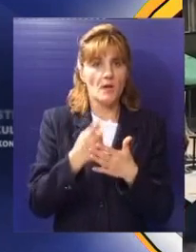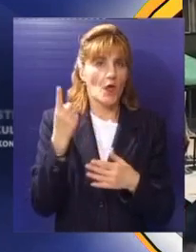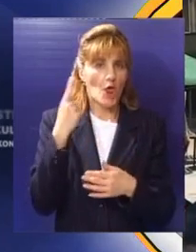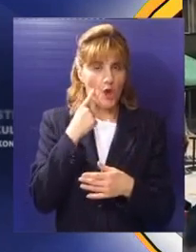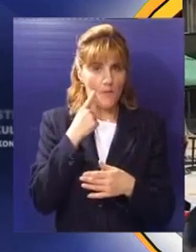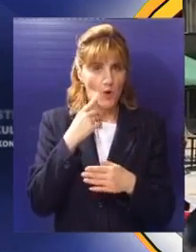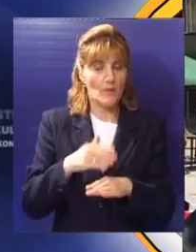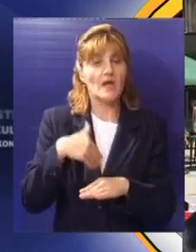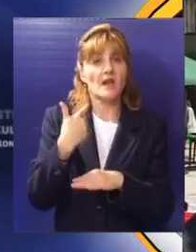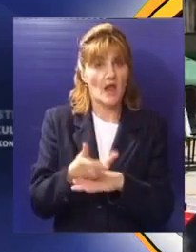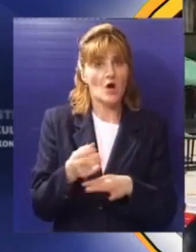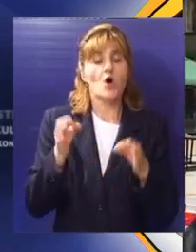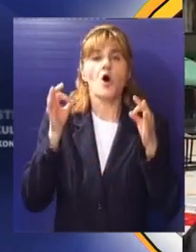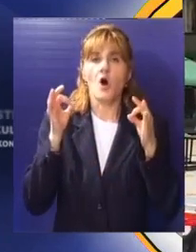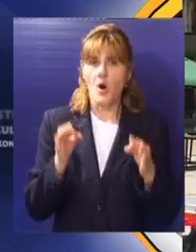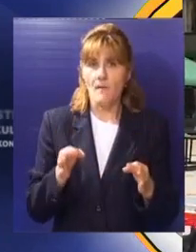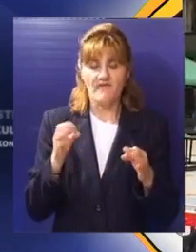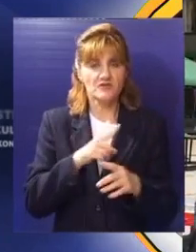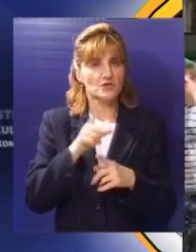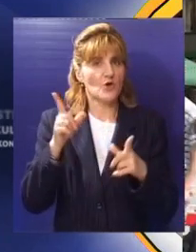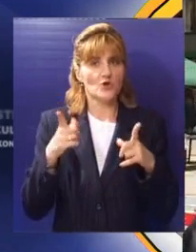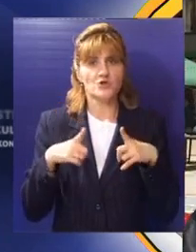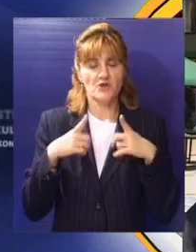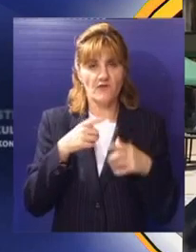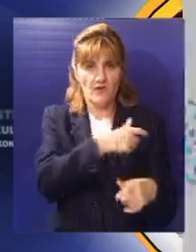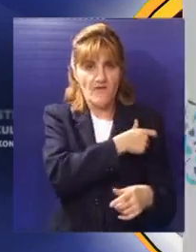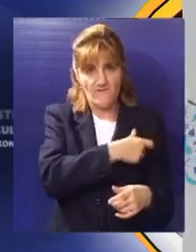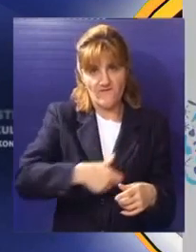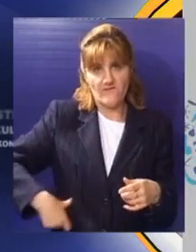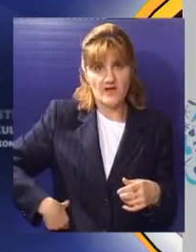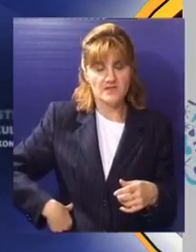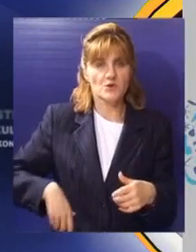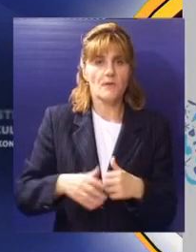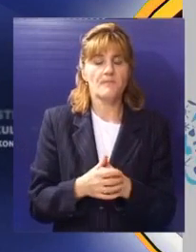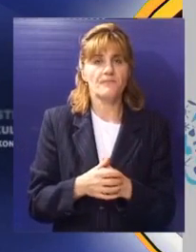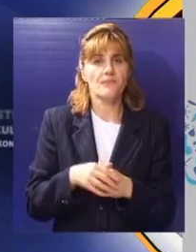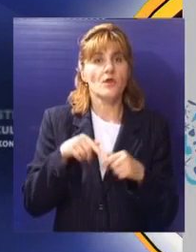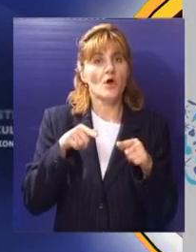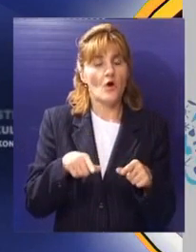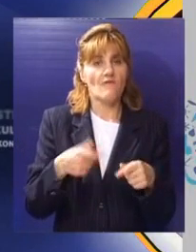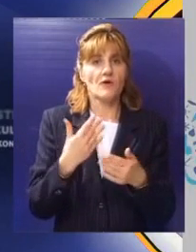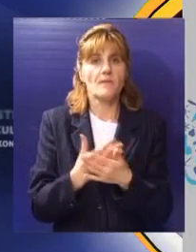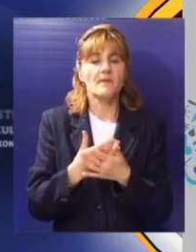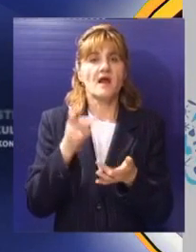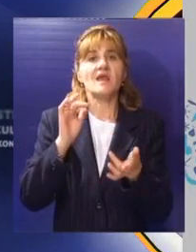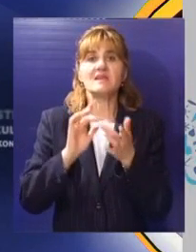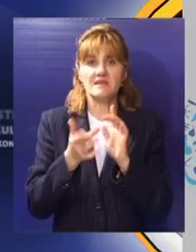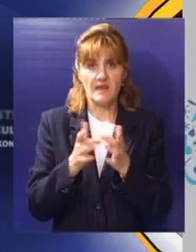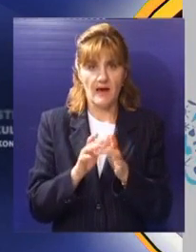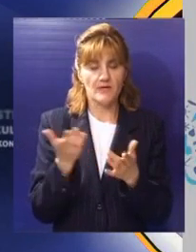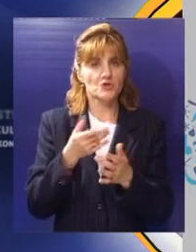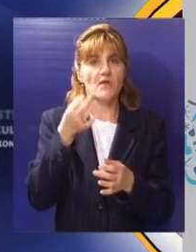simulator posle toga obavezno do kraja života vezuje pojaz. Na ovom simulatoru tehnike upravljanja organizovali smo i